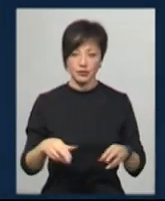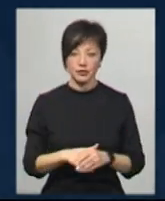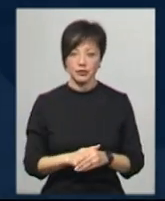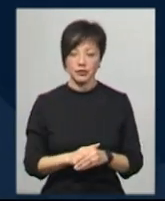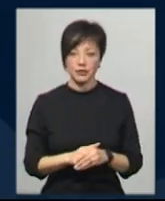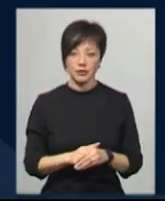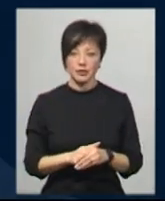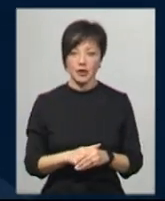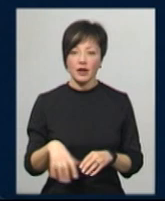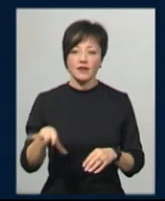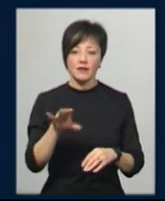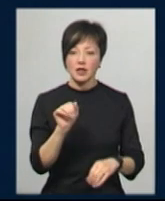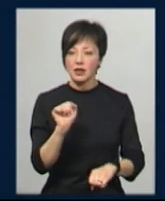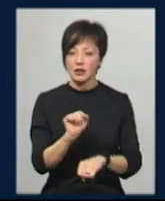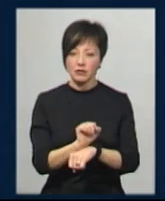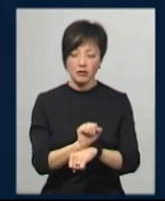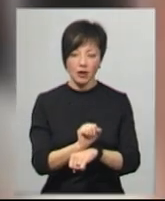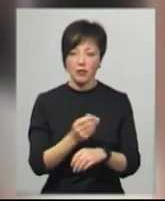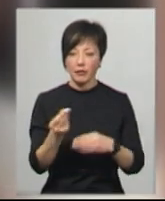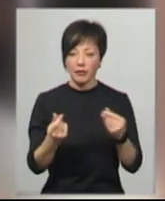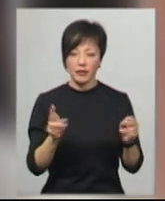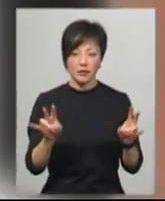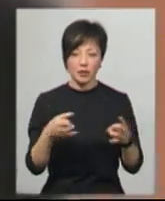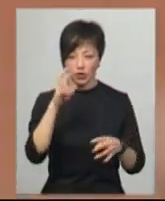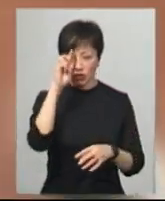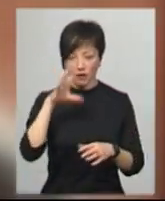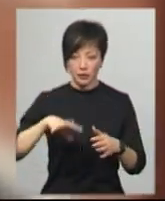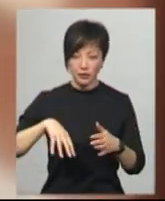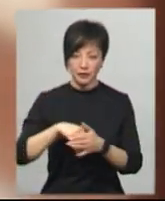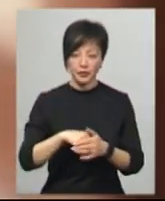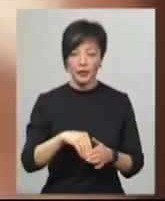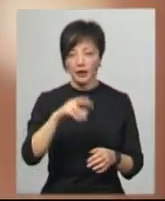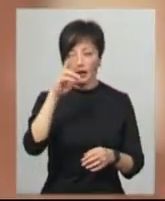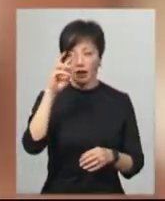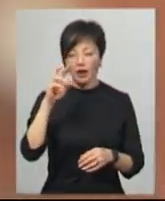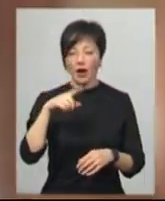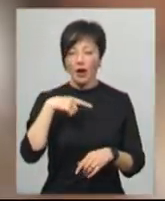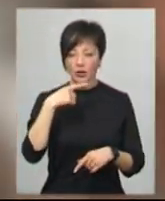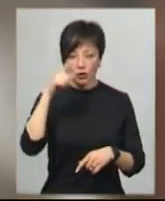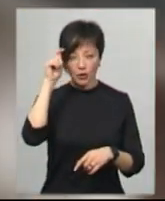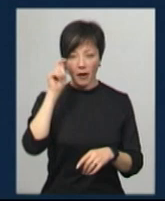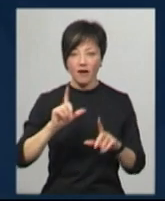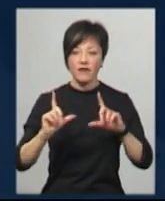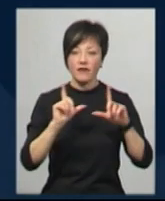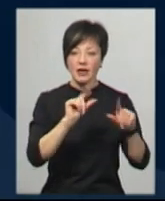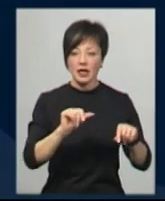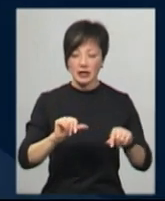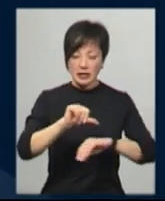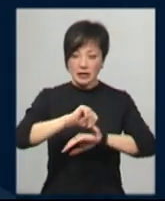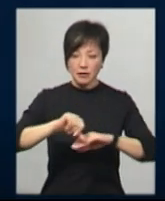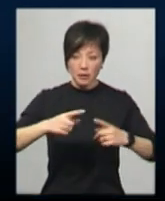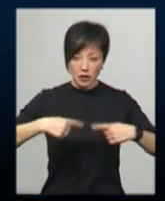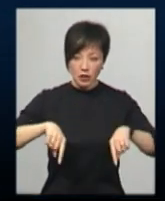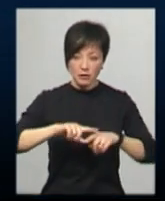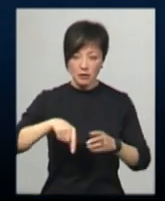як іде карантин. Все оплачує держава. Хлопець переконує, виїхати за межі міста зараз неможливо. Наскільки мені